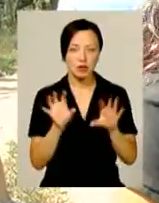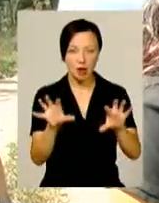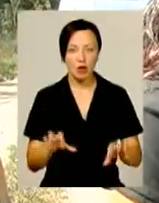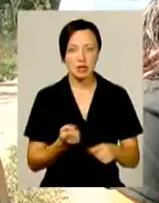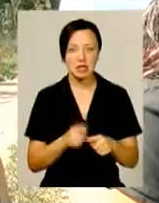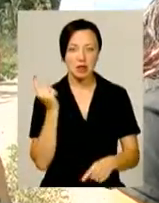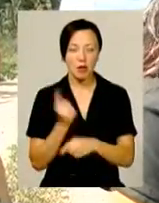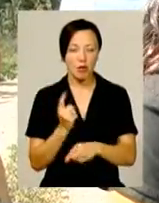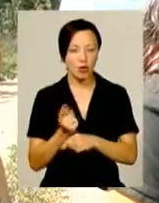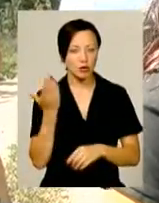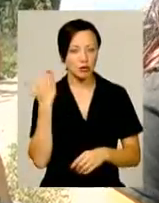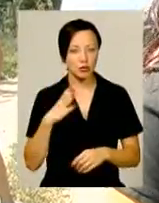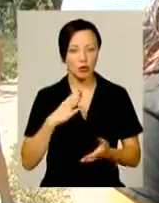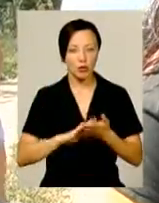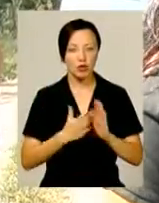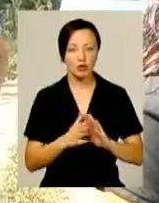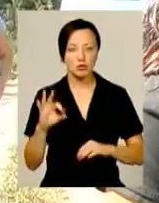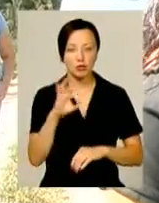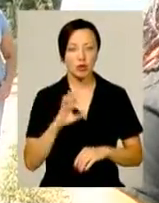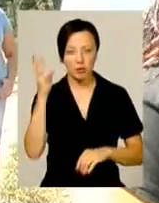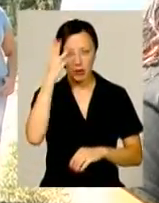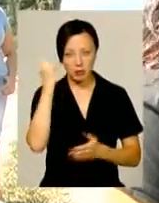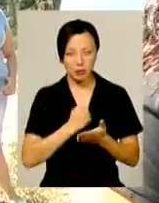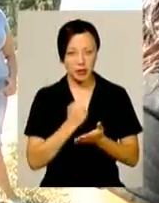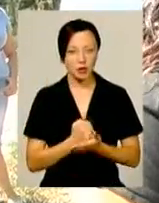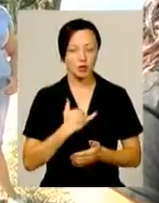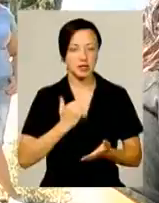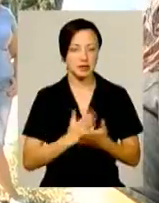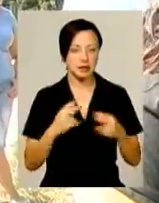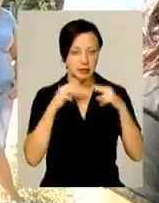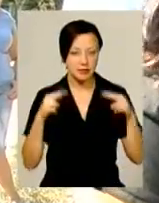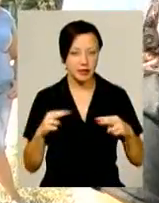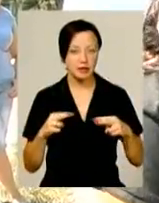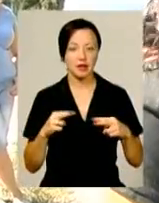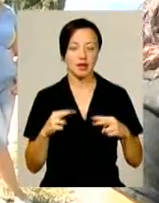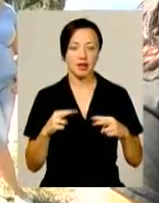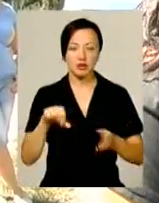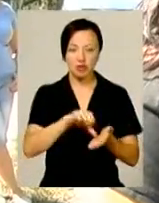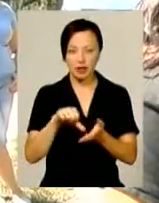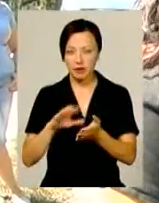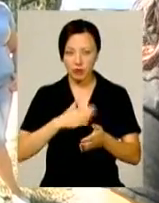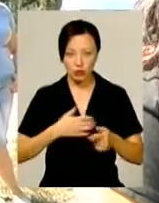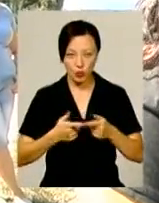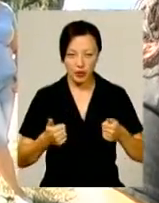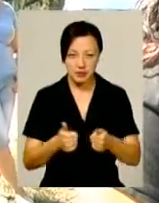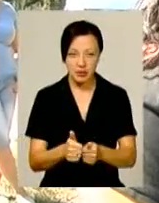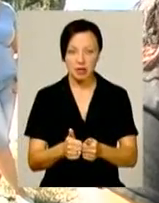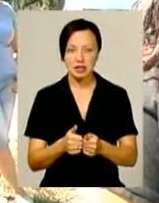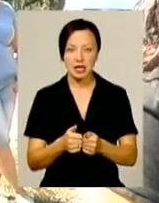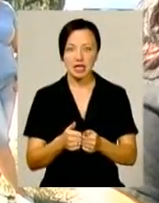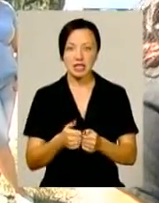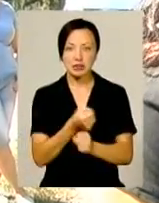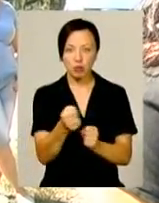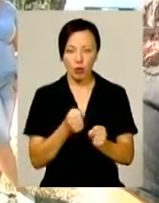заборонено було на той момент положенням по Хмельницькому прийнятому. У нас є свідки, на глазах у членів нашої організації з зброї